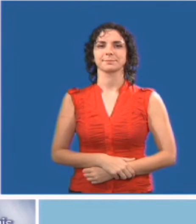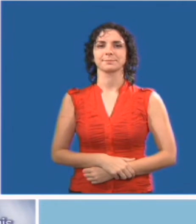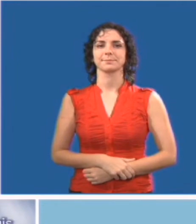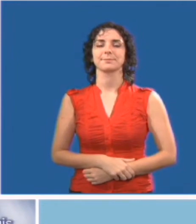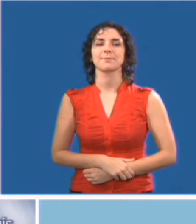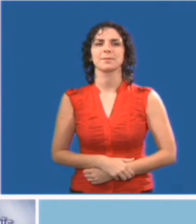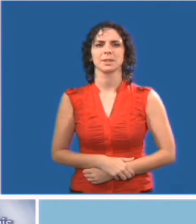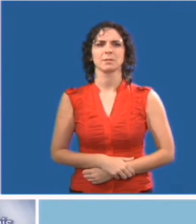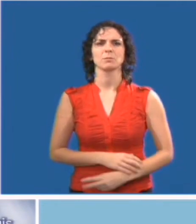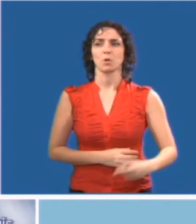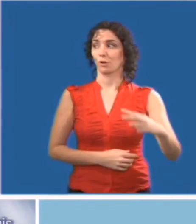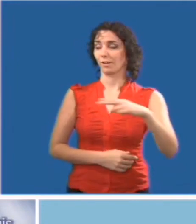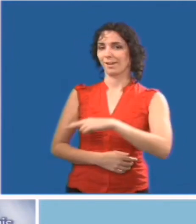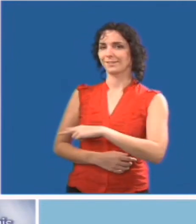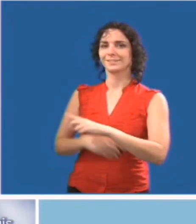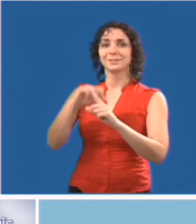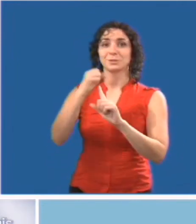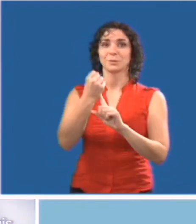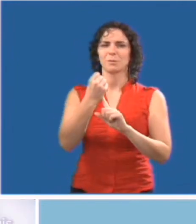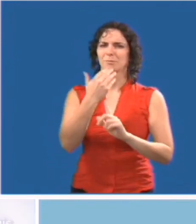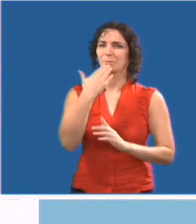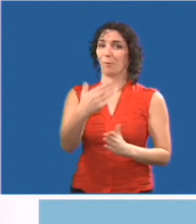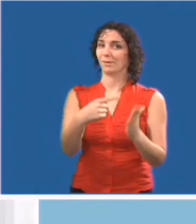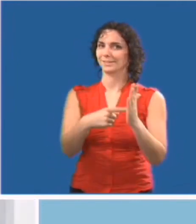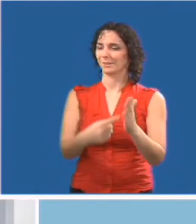ce scénario qui donne un bon exemple.